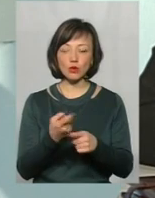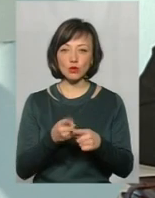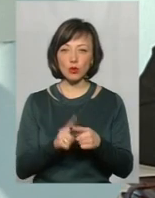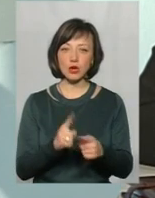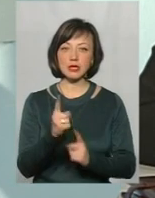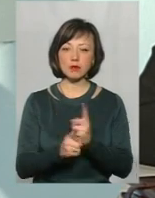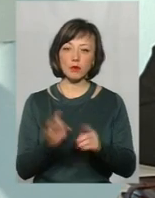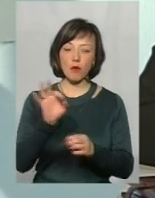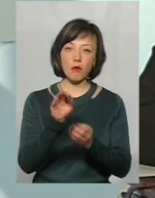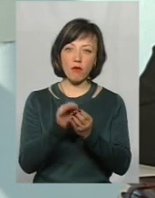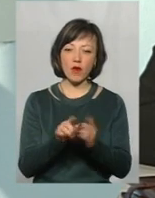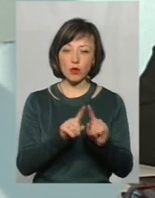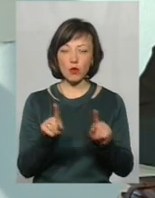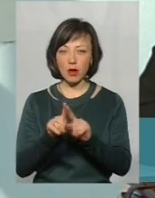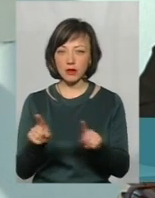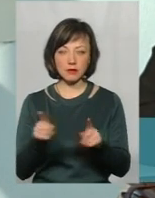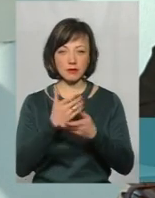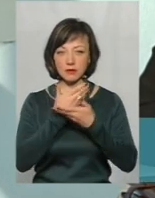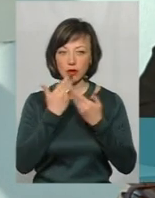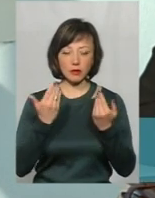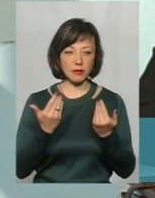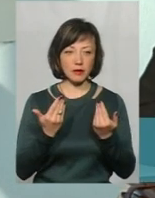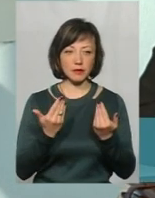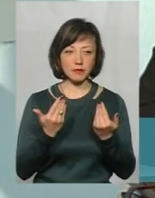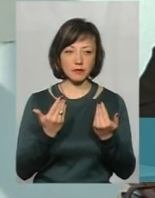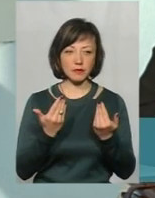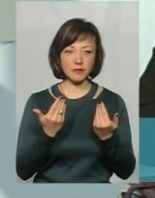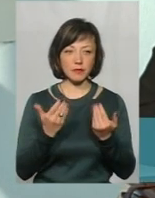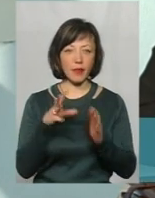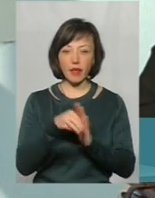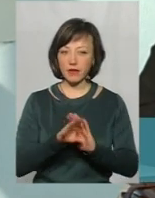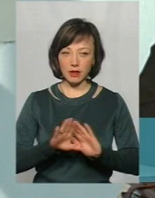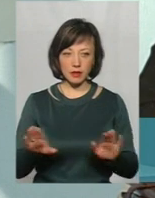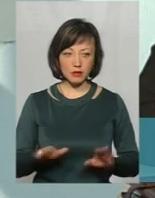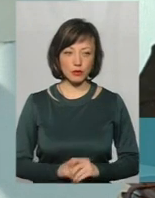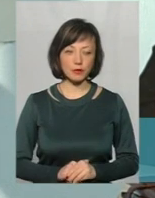поховання, нюансів поховання, особливостей поховання не внесено.